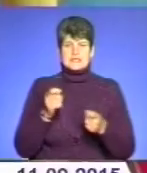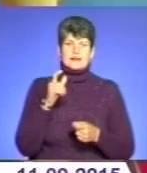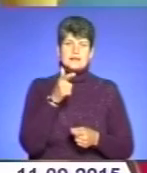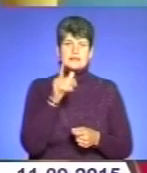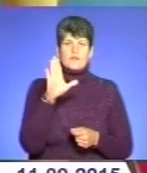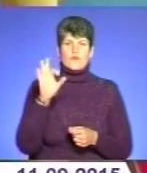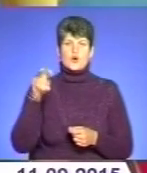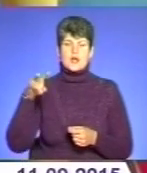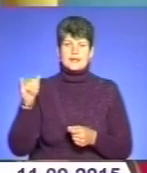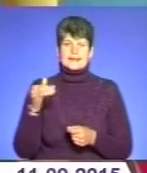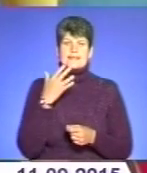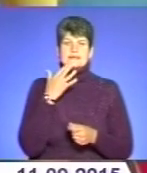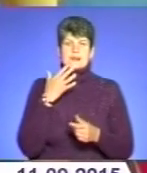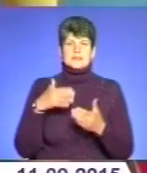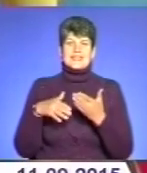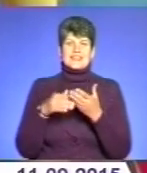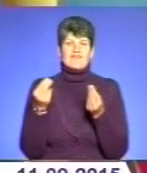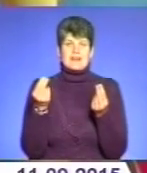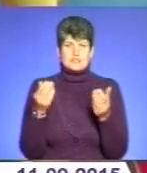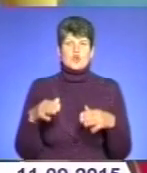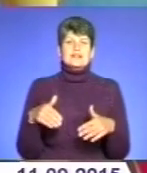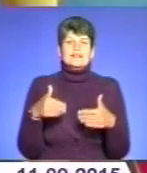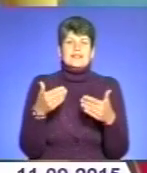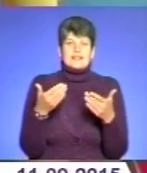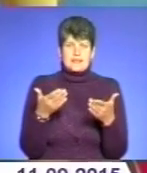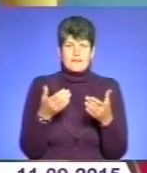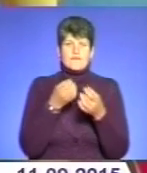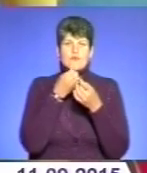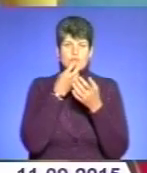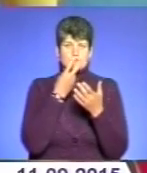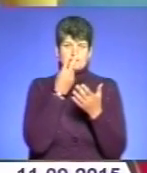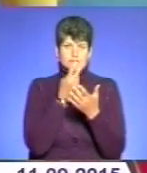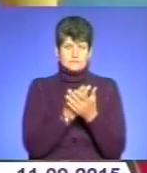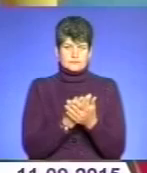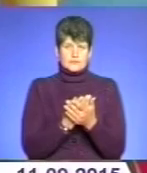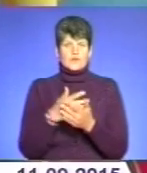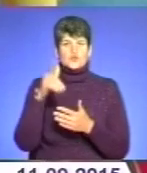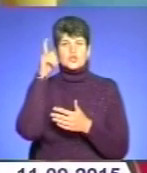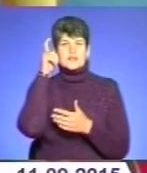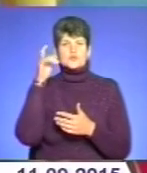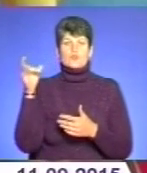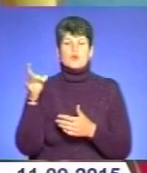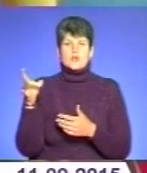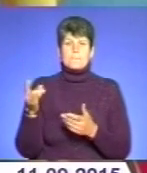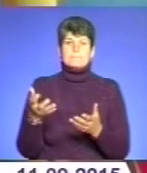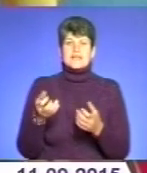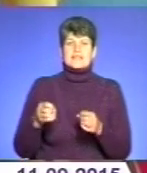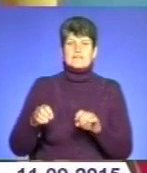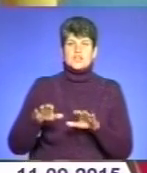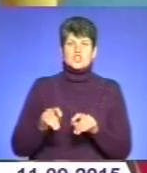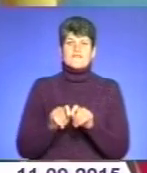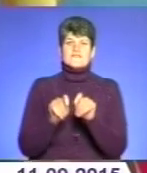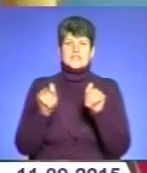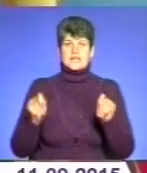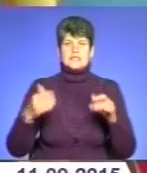Іноземний інвестор дав хороший сигнал. В Чортківському районі він прийняв рішення відкрити